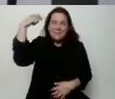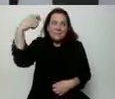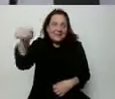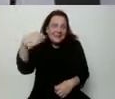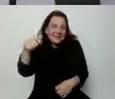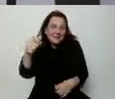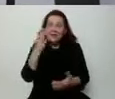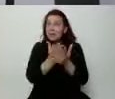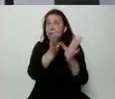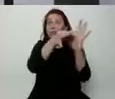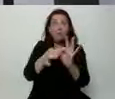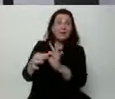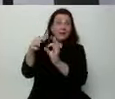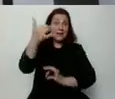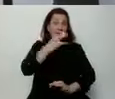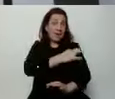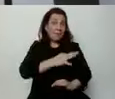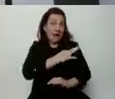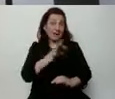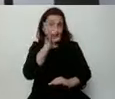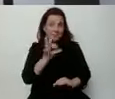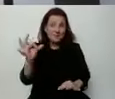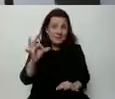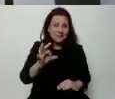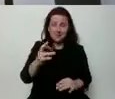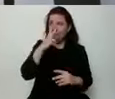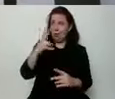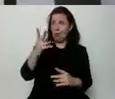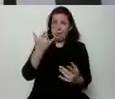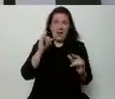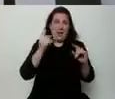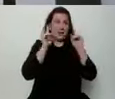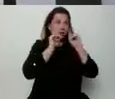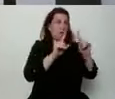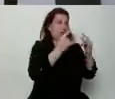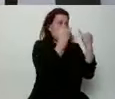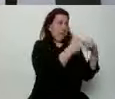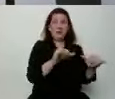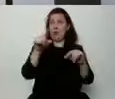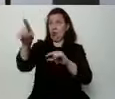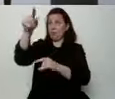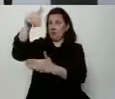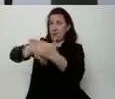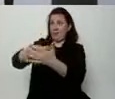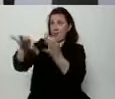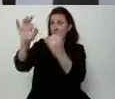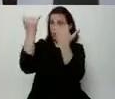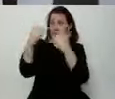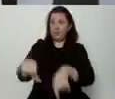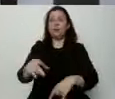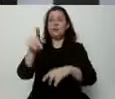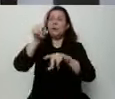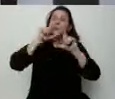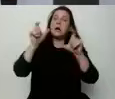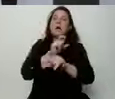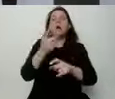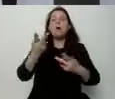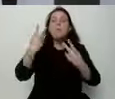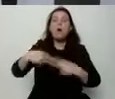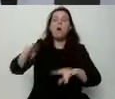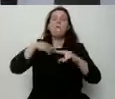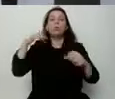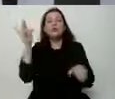partii politycznej, PiSu, wygląda jakby był oderwany od rzeczywistości. Przez cały czas jest powrót do krytyki tego, co było kiedyś.